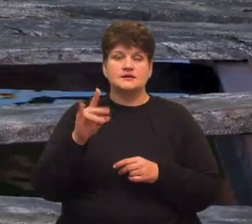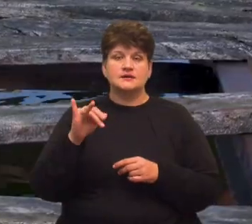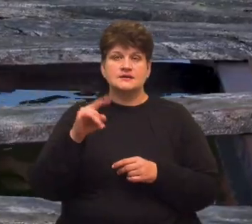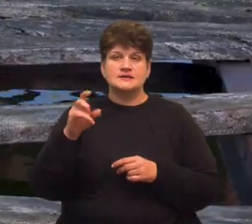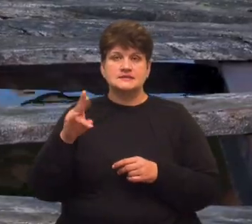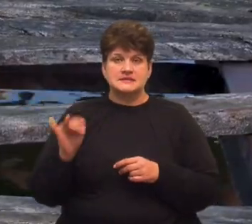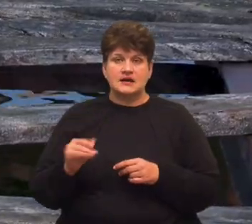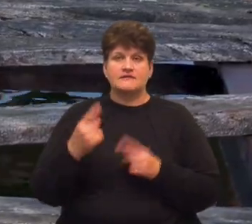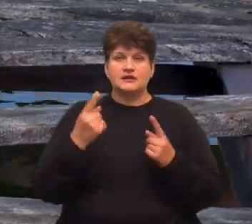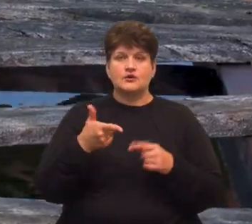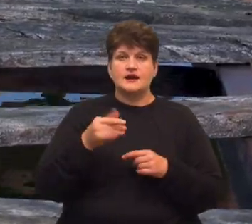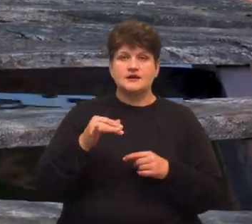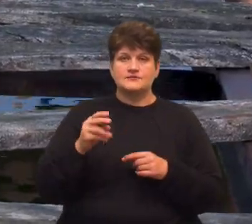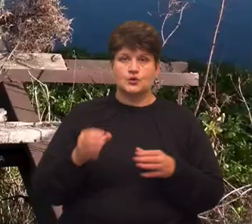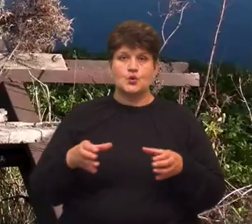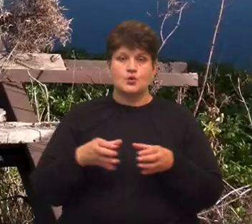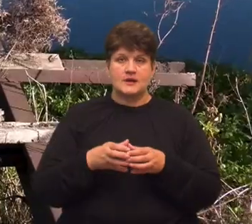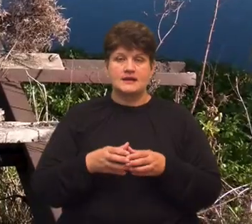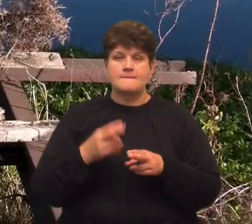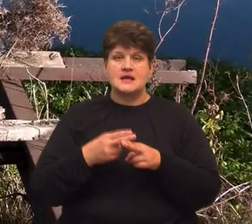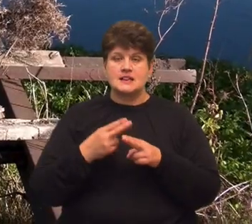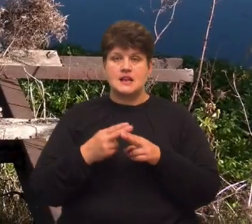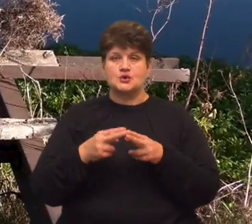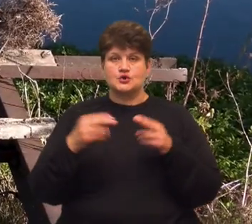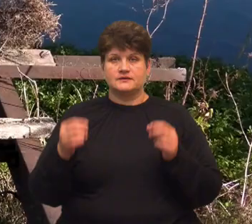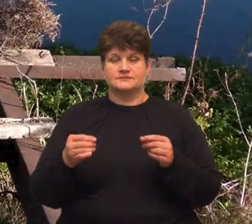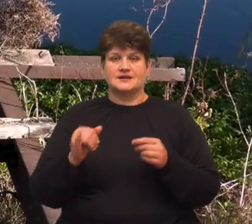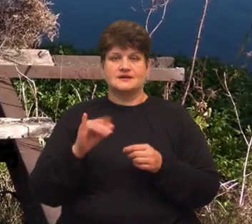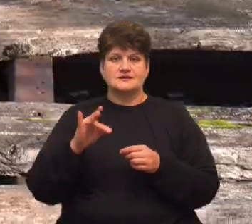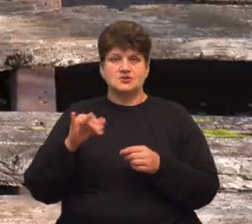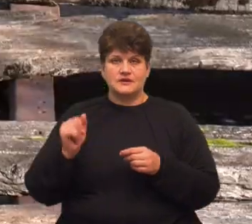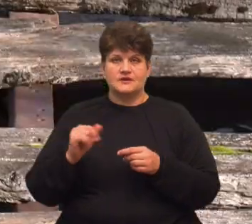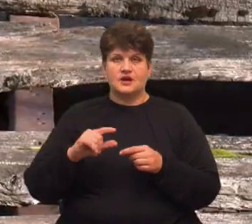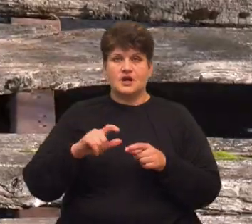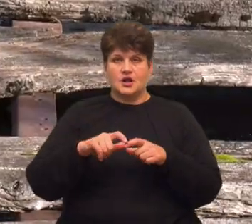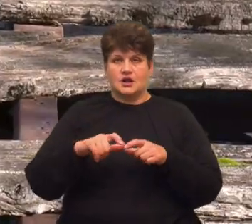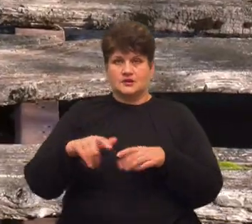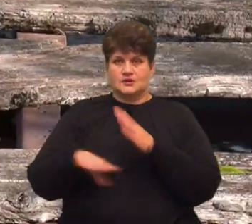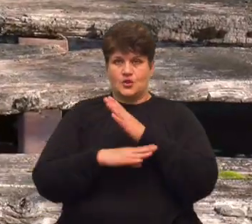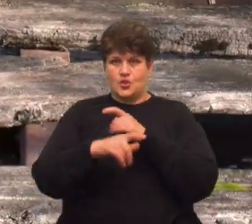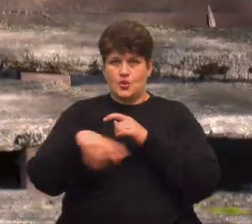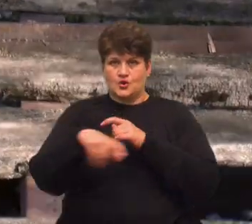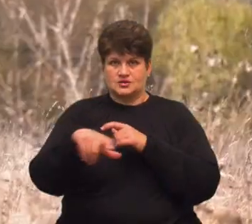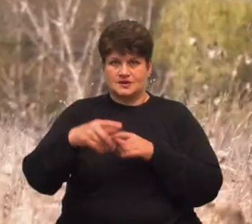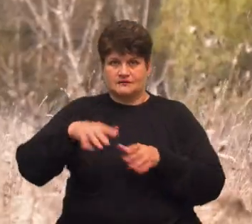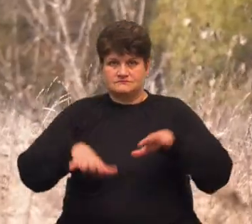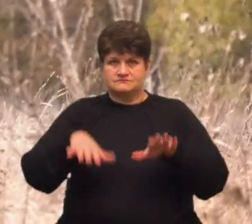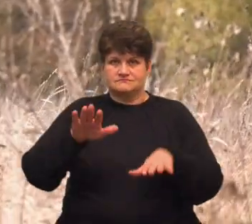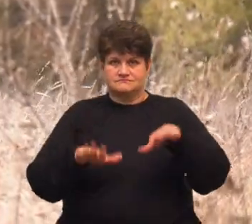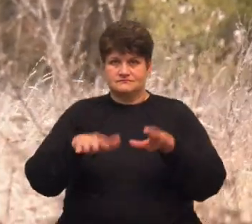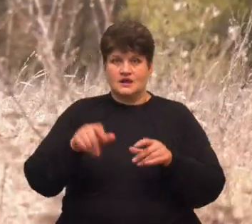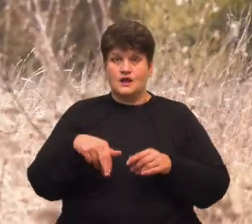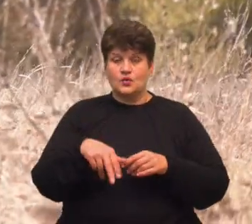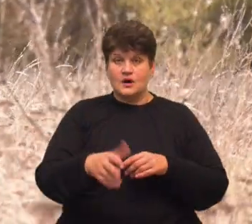Великогаївської громади. Металева основа заіржавіла, дошки прогнили та хитаються під ногами. Жителька Баворова